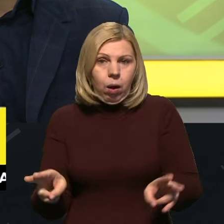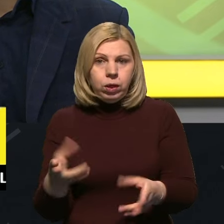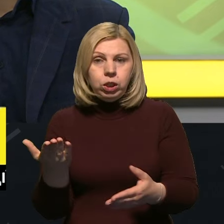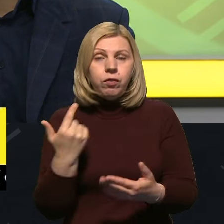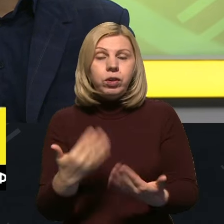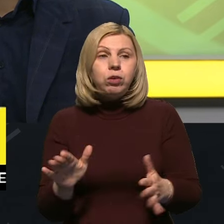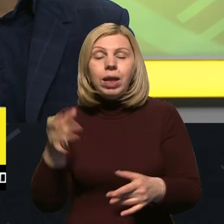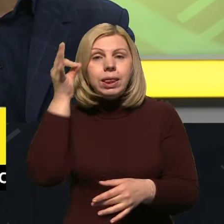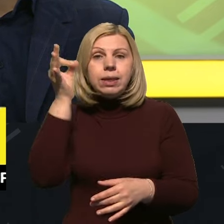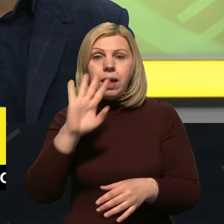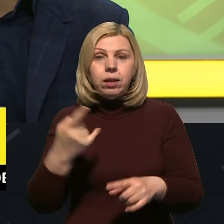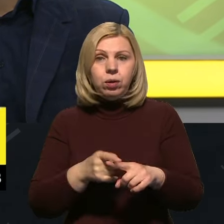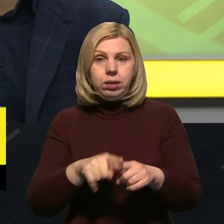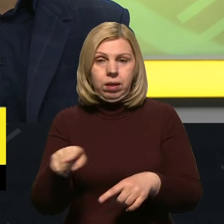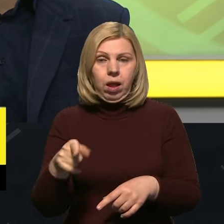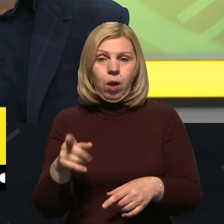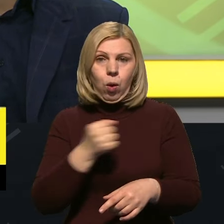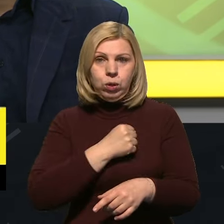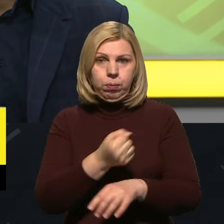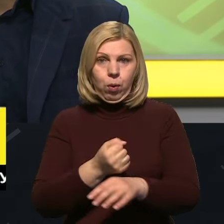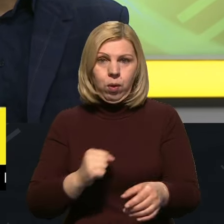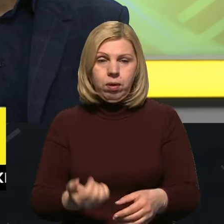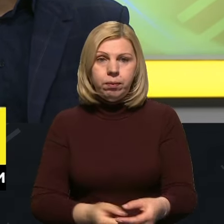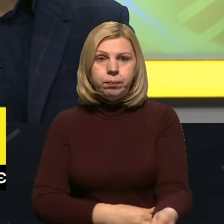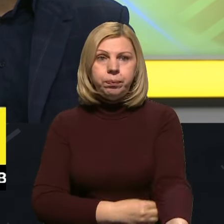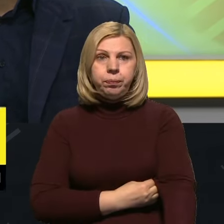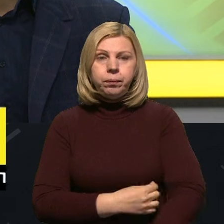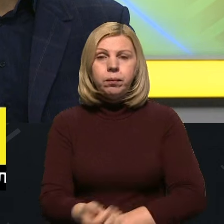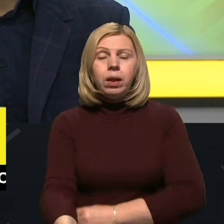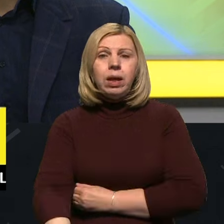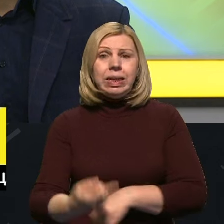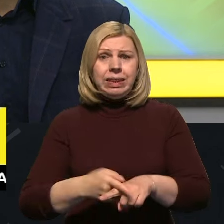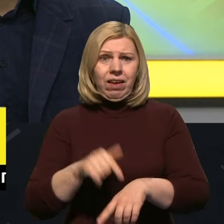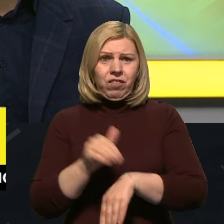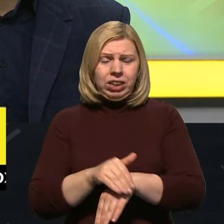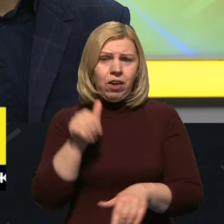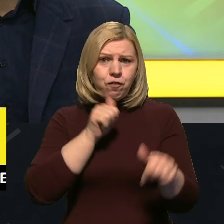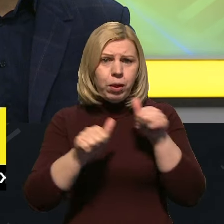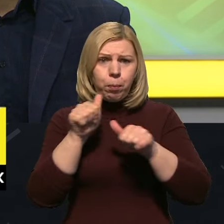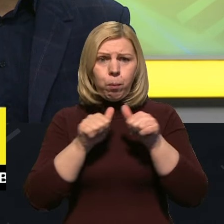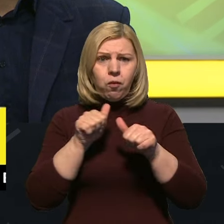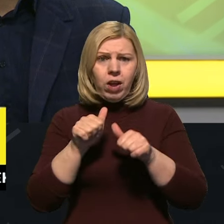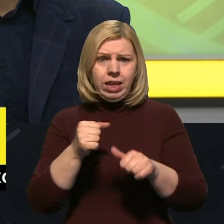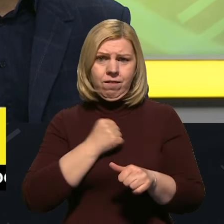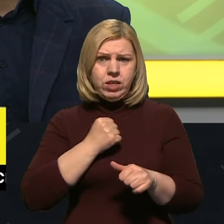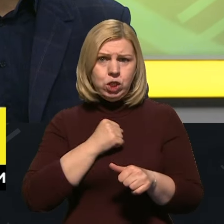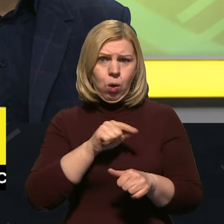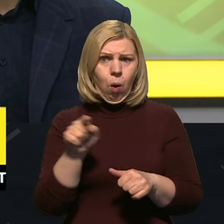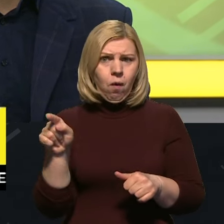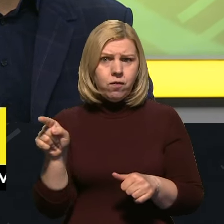вже вони про це не згадують, що це аналоговнєтне озброєння. Це фактично таке випробування у військових